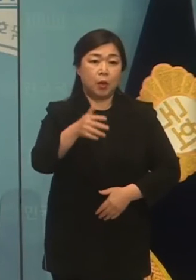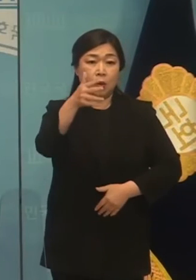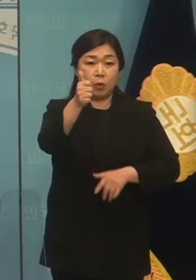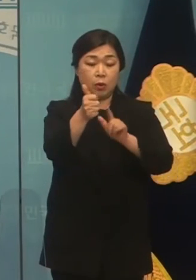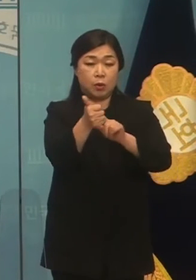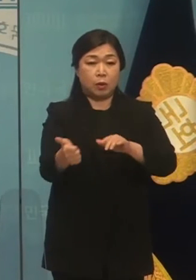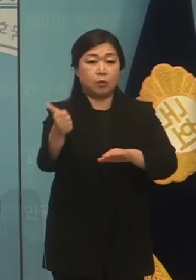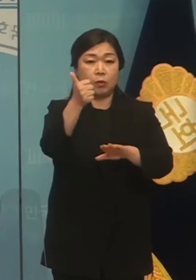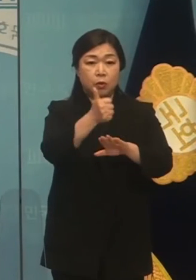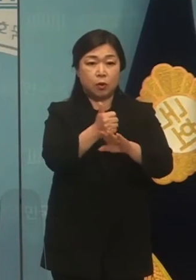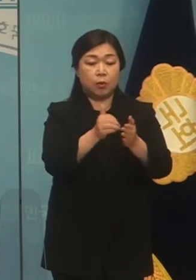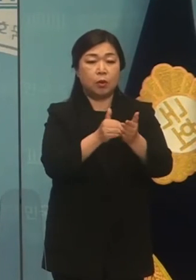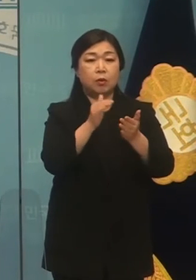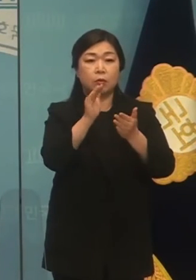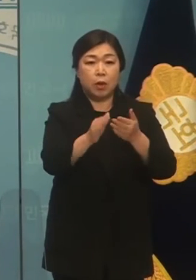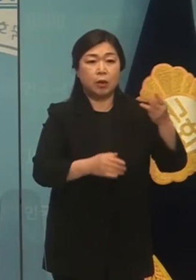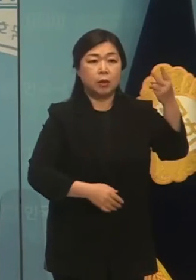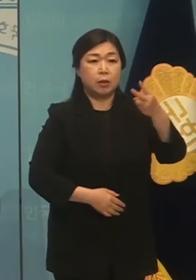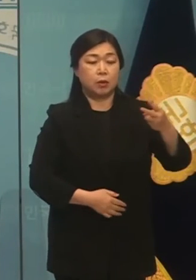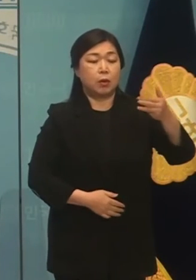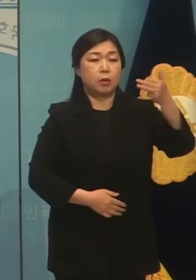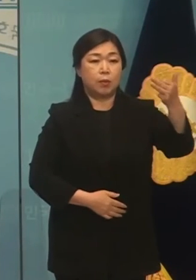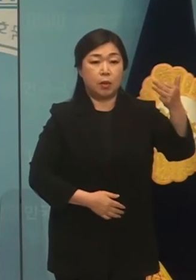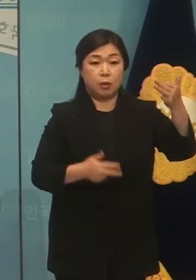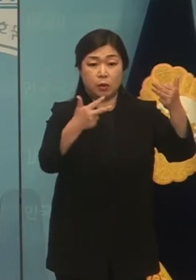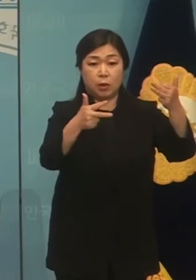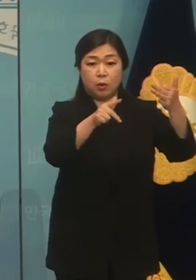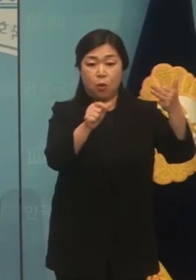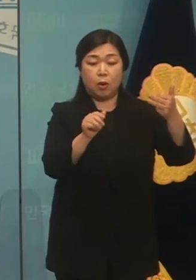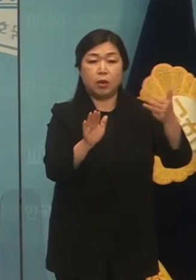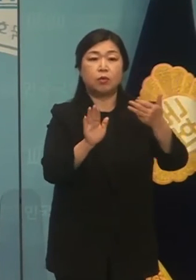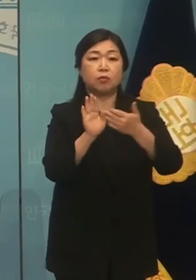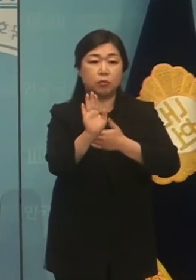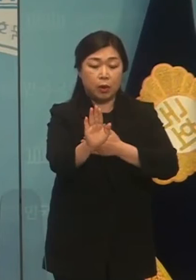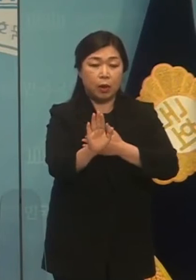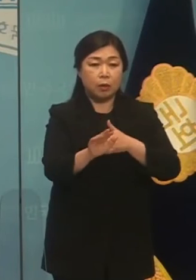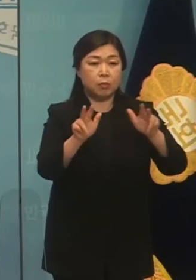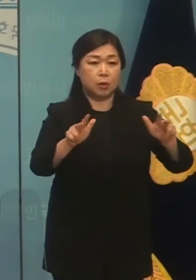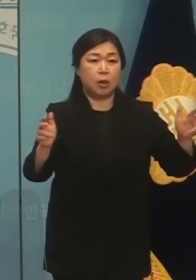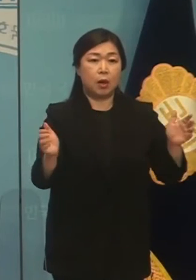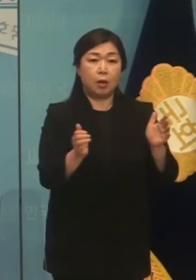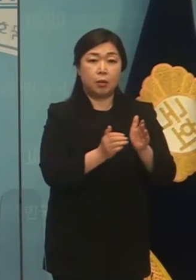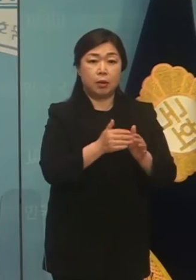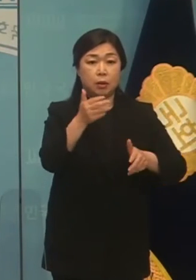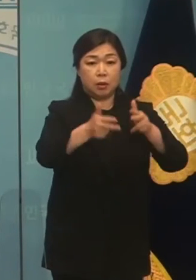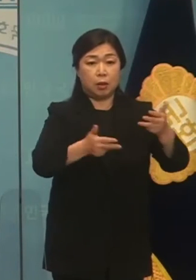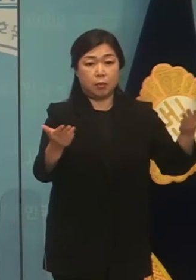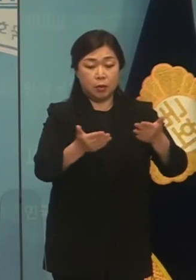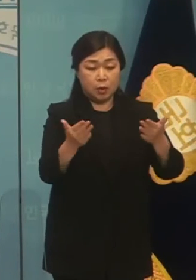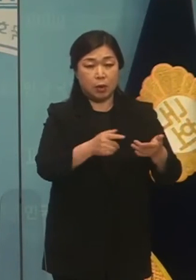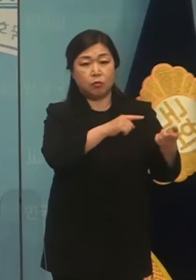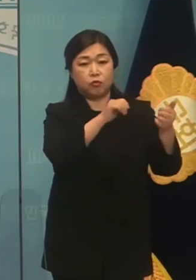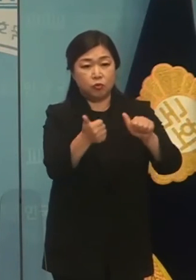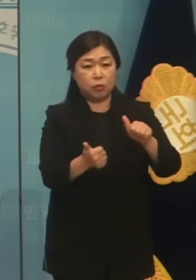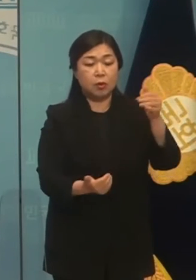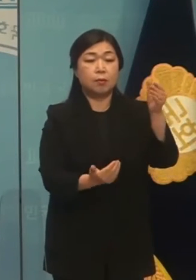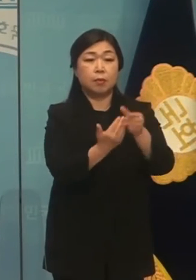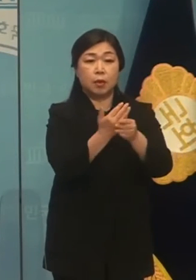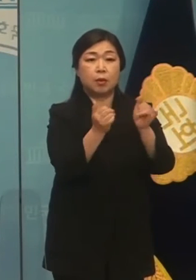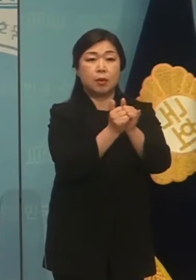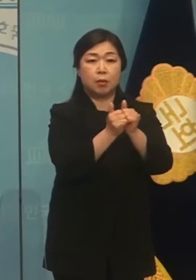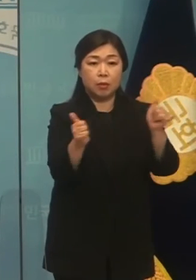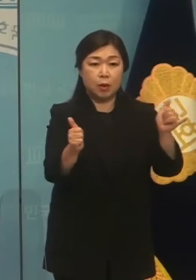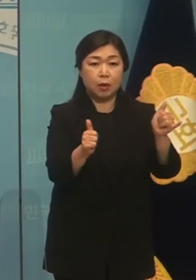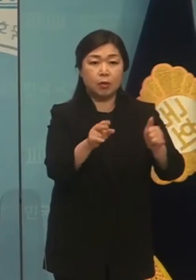2018년 7월 이후 지금까지 포스코에서 3제로 사망한 사람만 최소